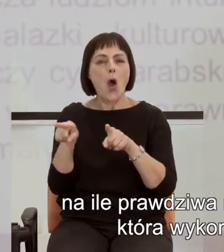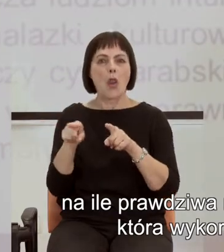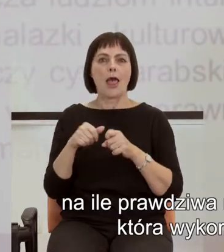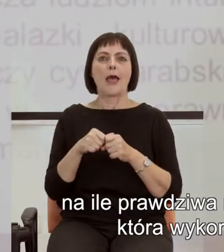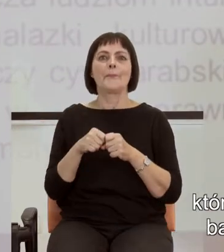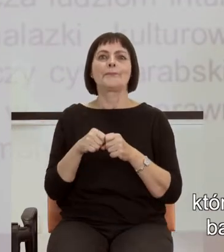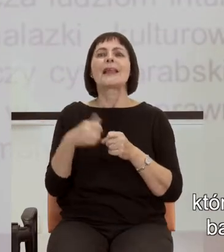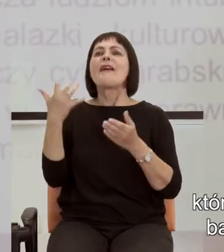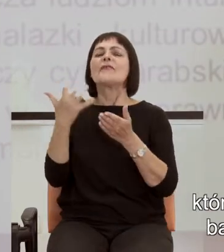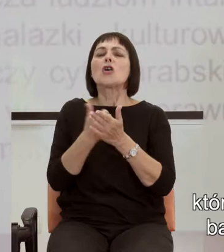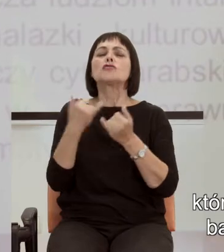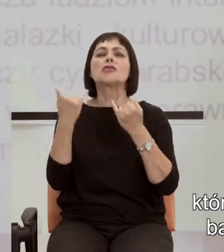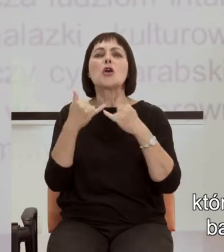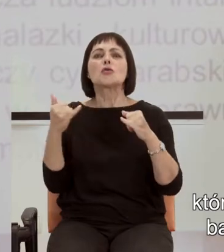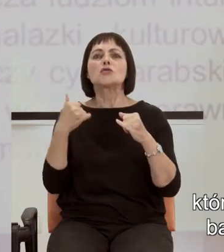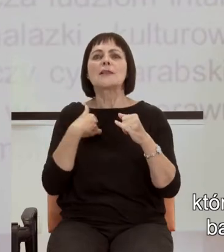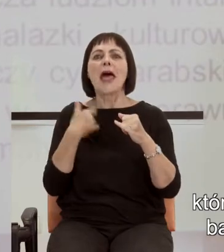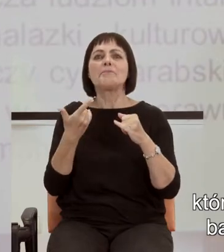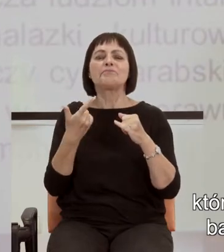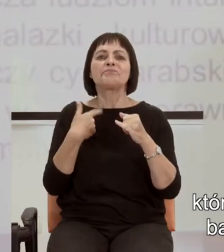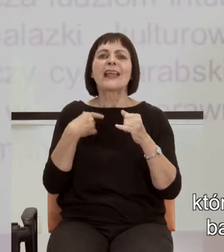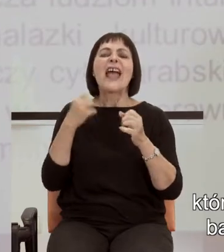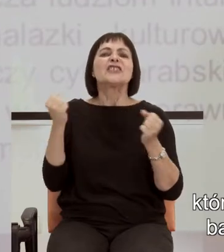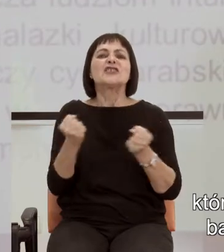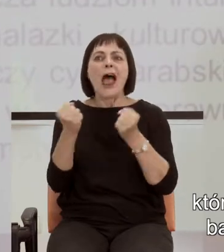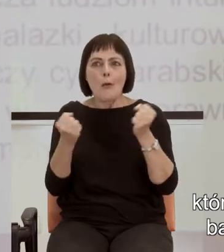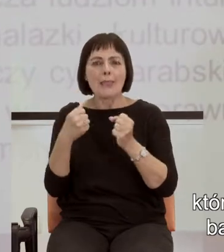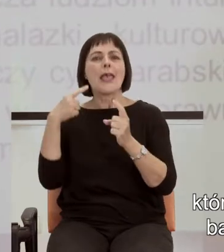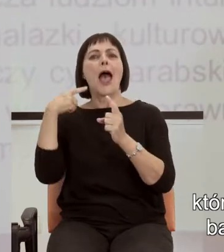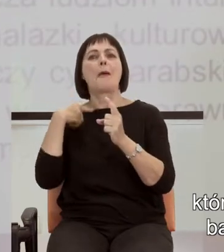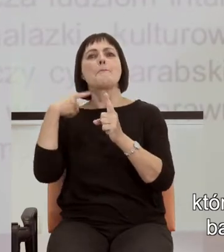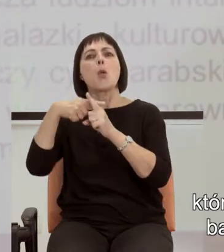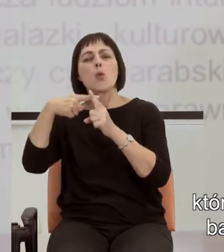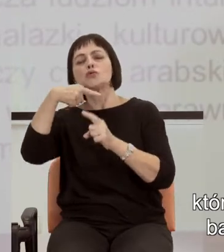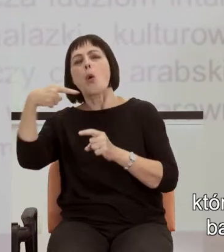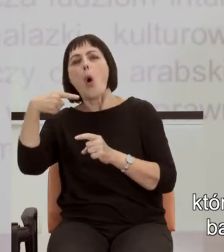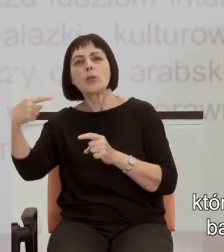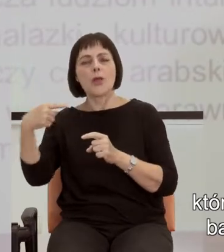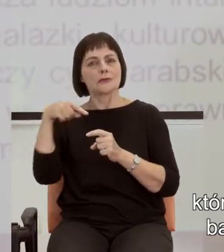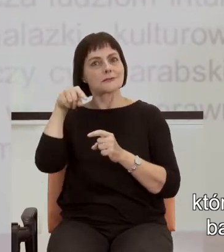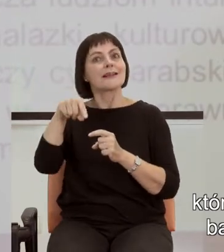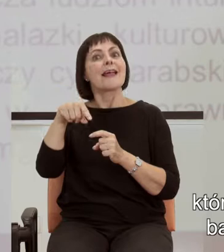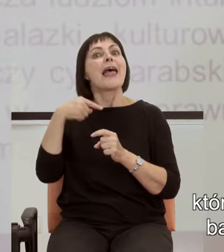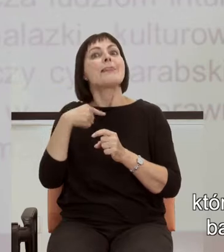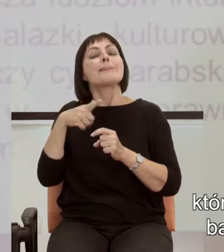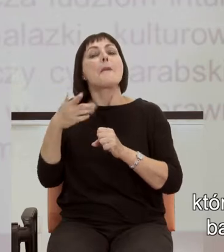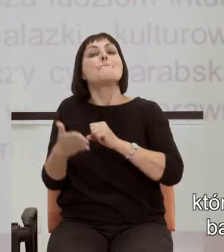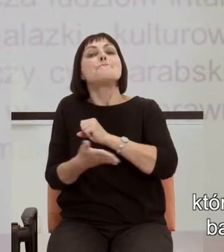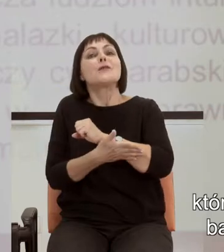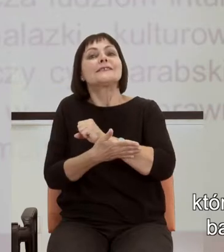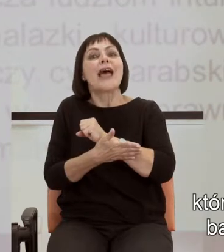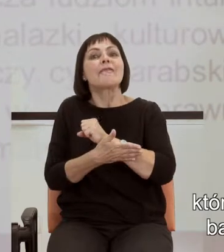operacje, które musimy przyswoić w toku edukacji, bazuje właśnie na tym zmyśle